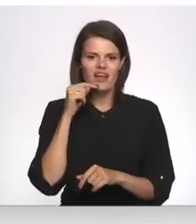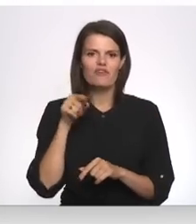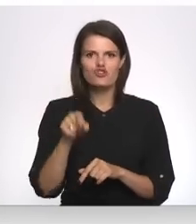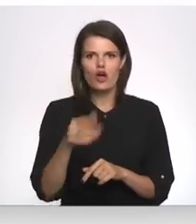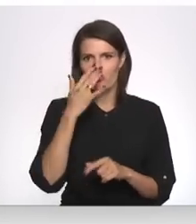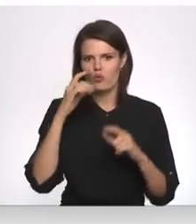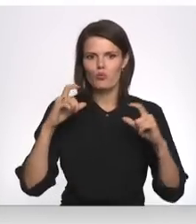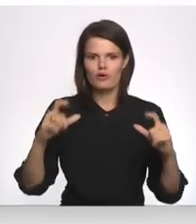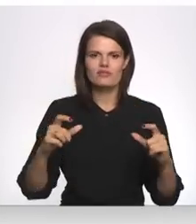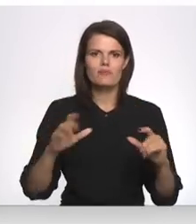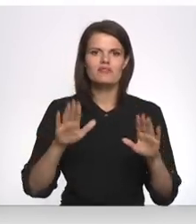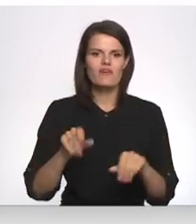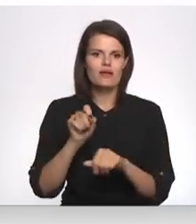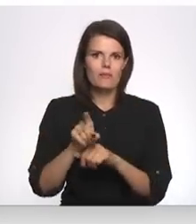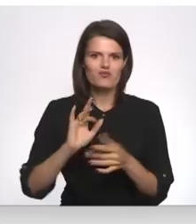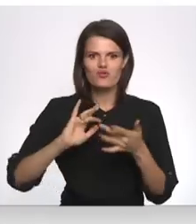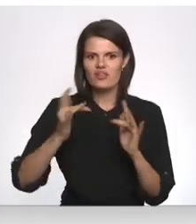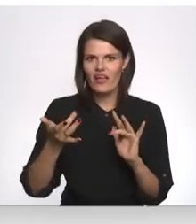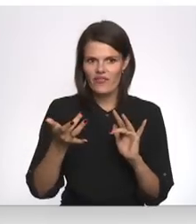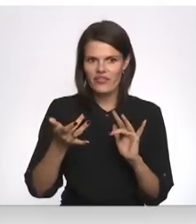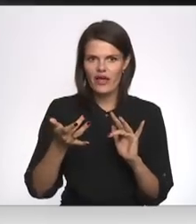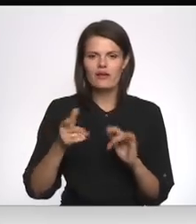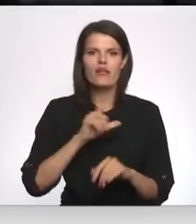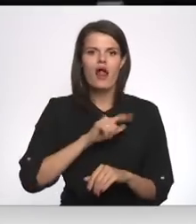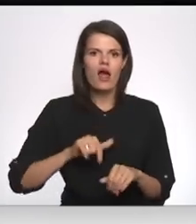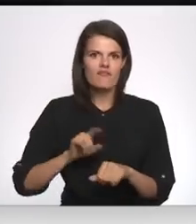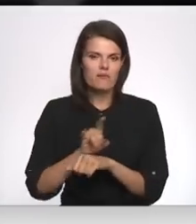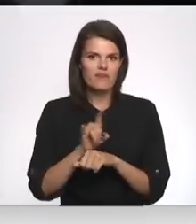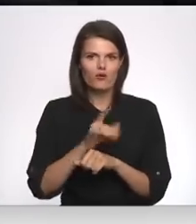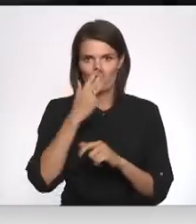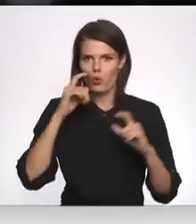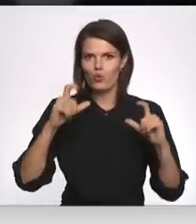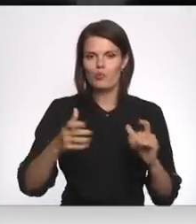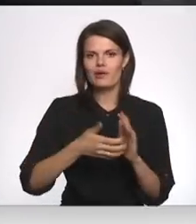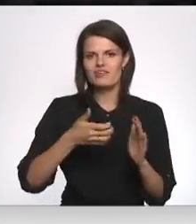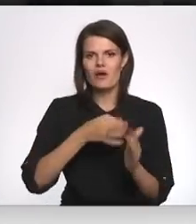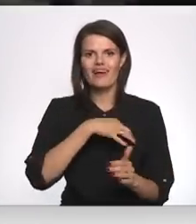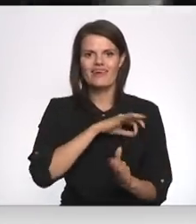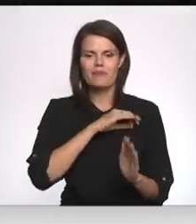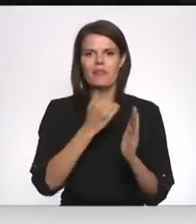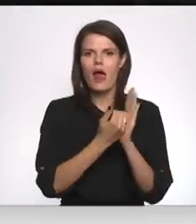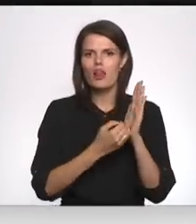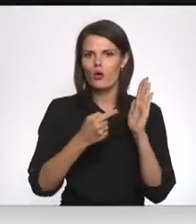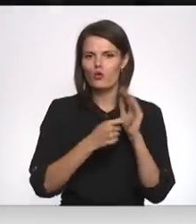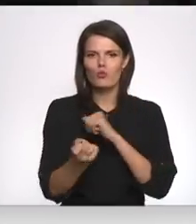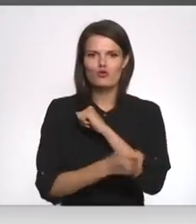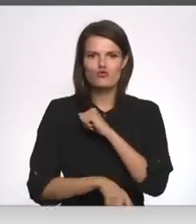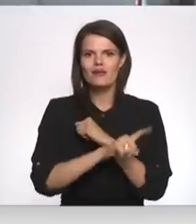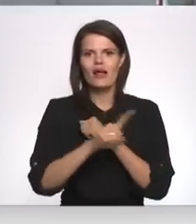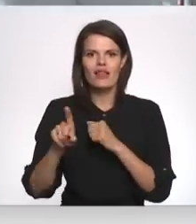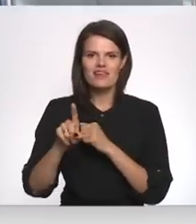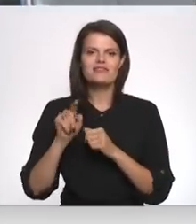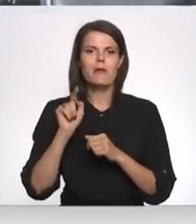šādas numurzīmes var pasūtīt internetā. Latvijā par viltotu numuru izmantošanu kriminālikums paredz sodu līdz pat brīvības